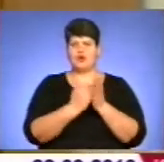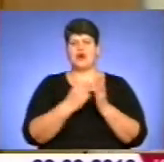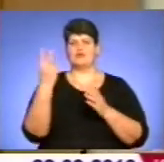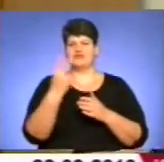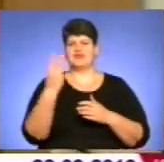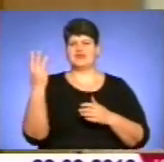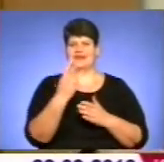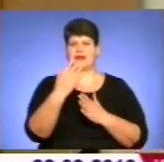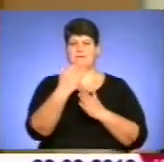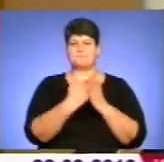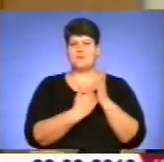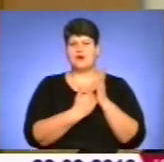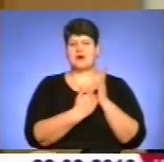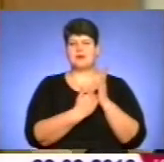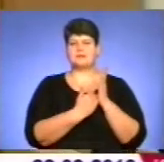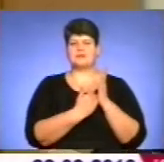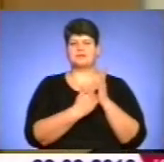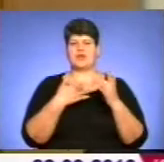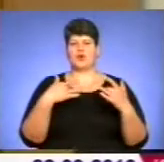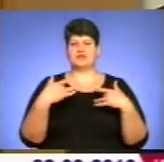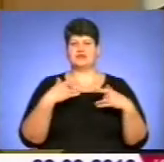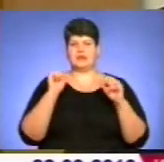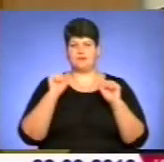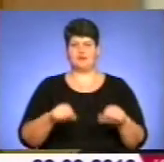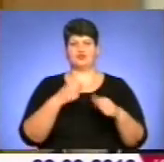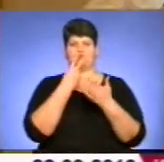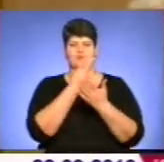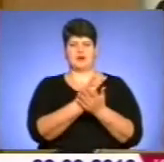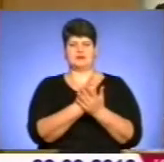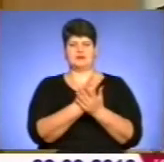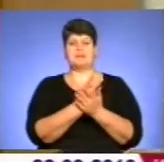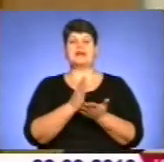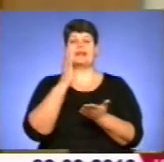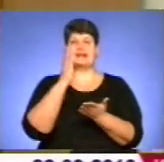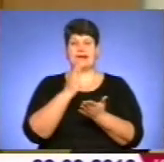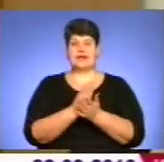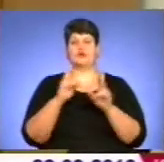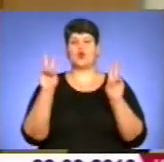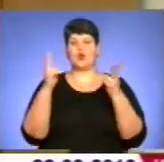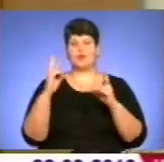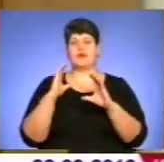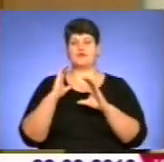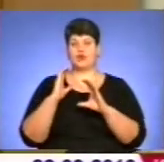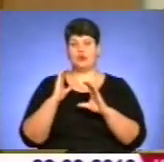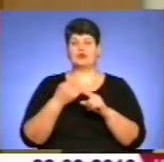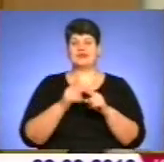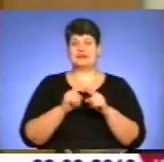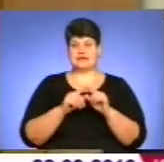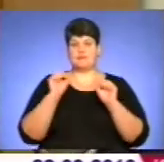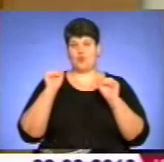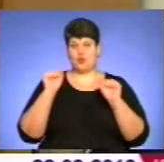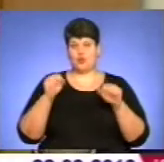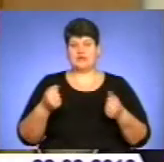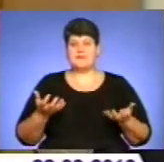-три програми концертні, які можуть показуватися. При наявності клубного автобуса, це величезний потенціал